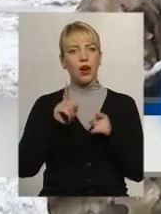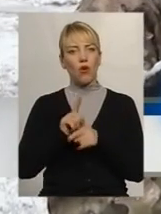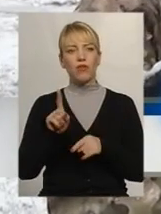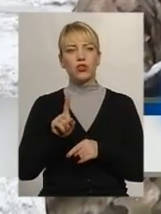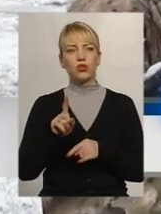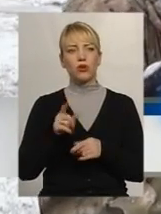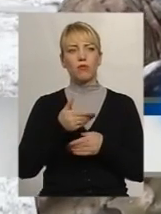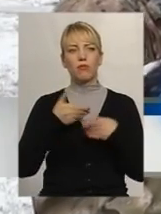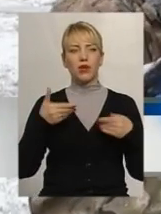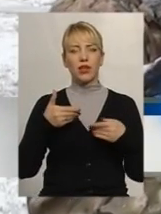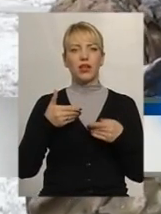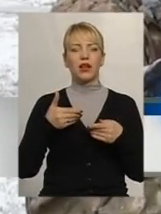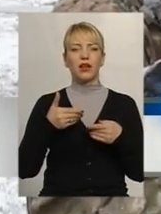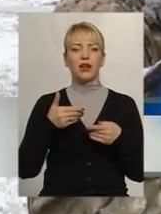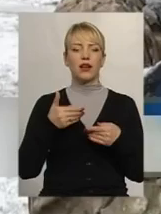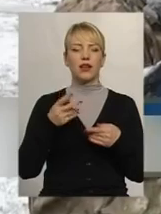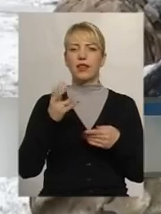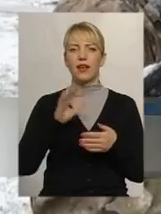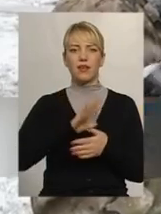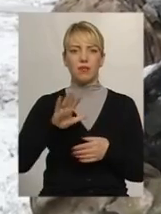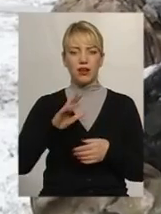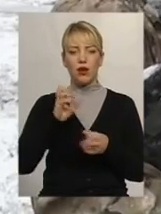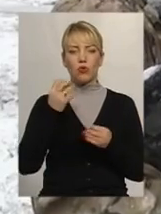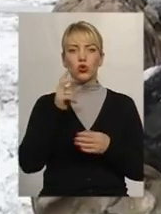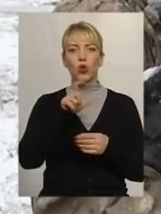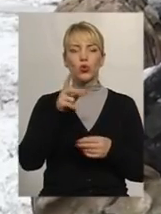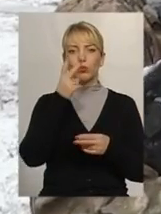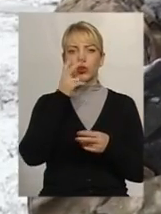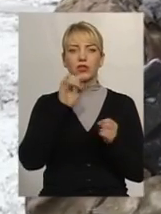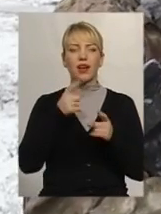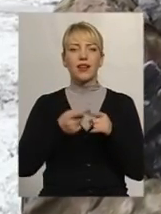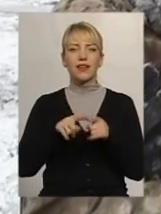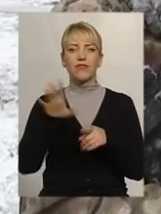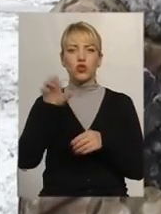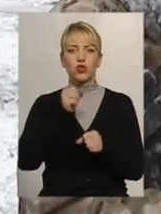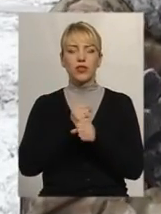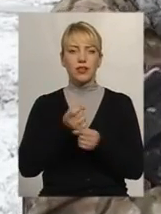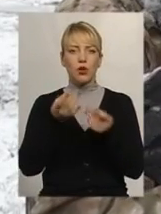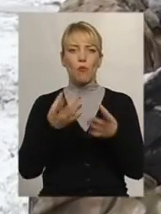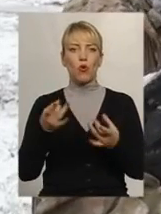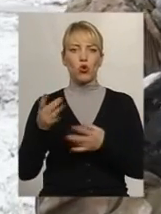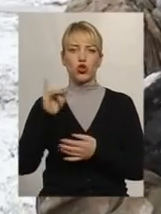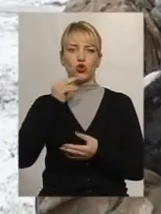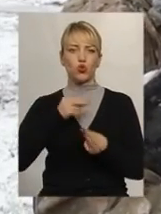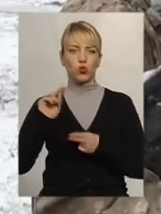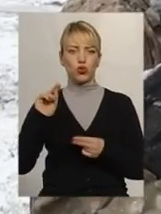не вміли, просто люди показують, як це робиться проще, робиться краще.